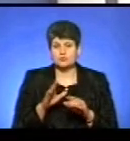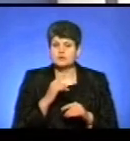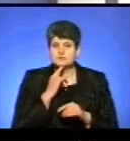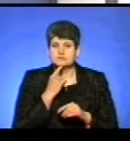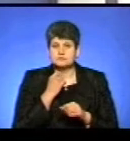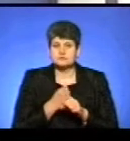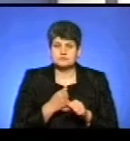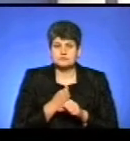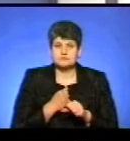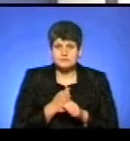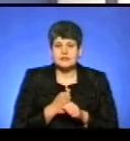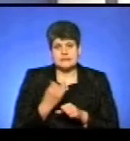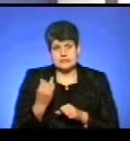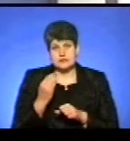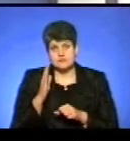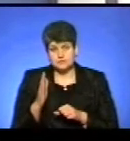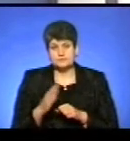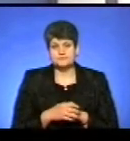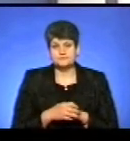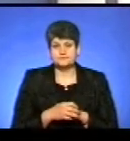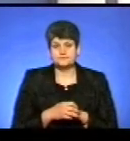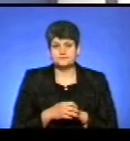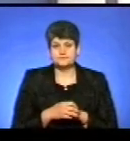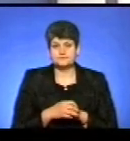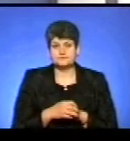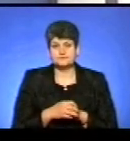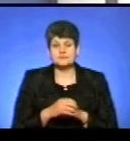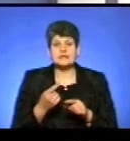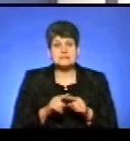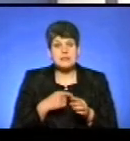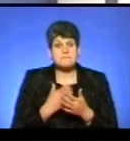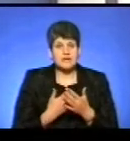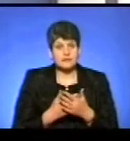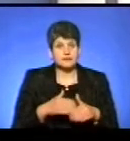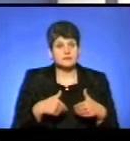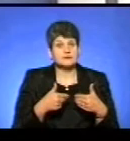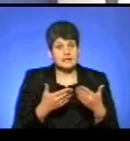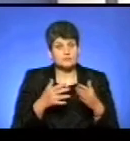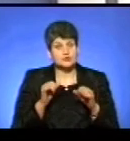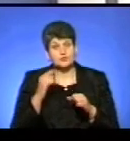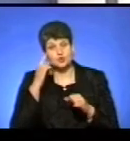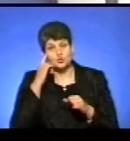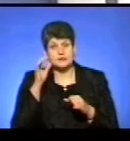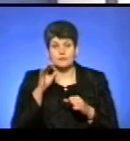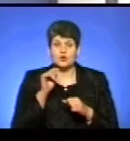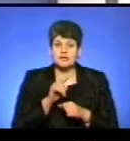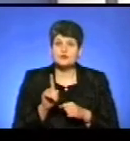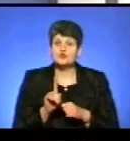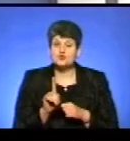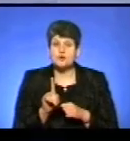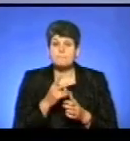і досить цікава. Але цей приклад не вдає, так, ймовірність, думати про те, що, в принципі,